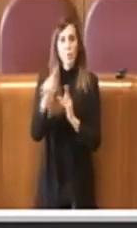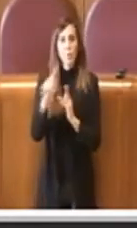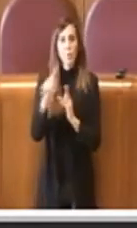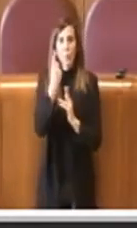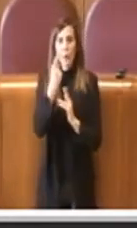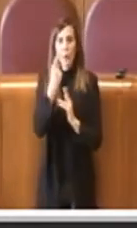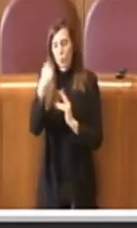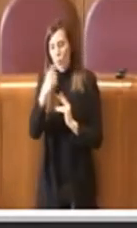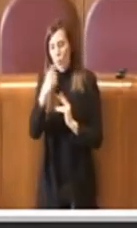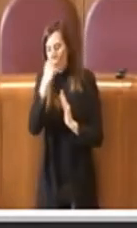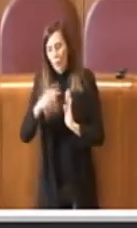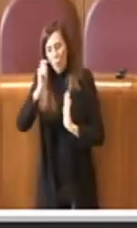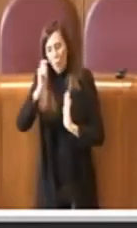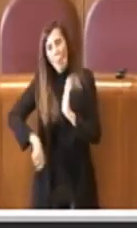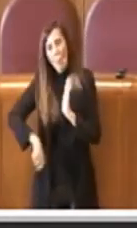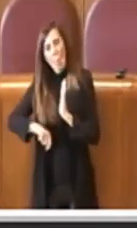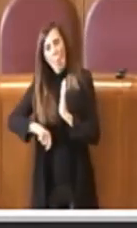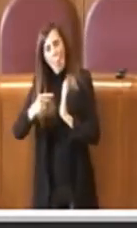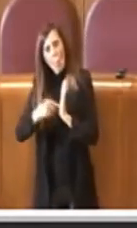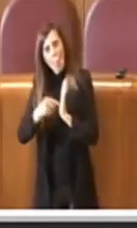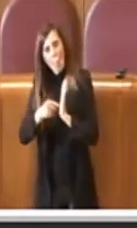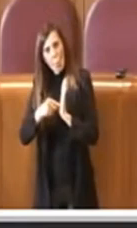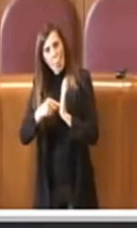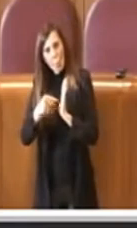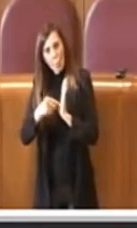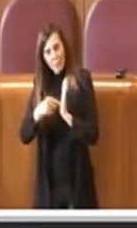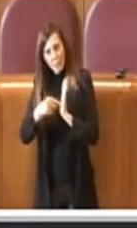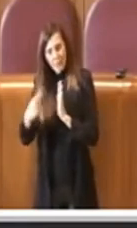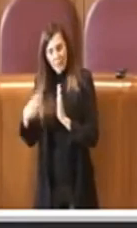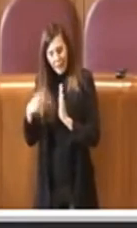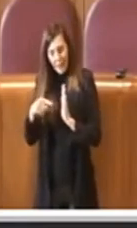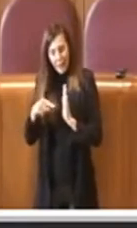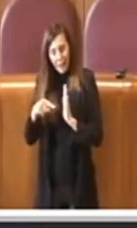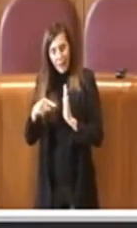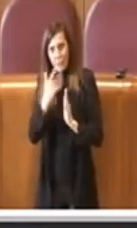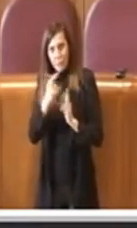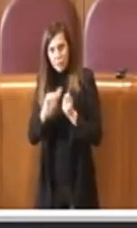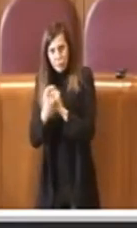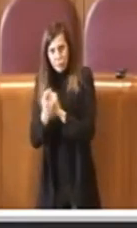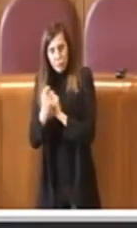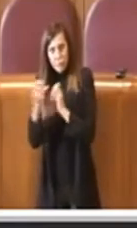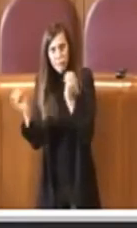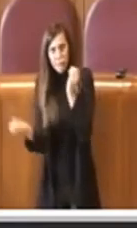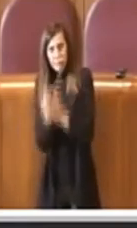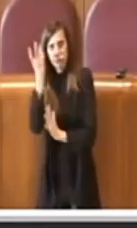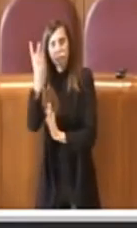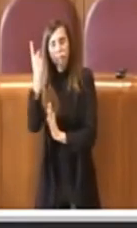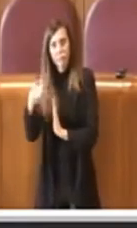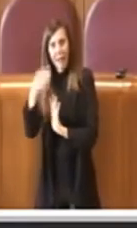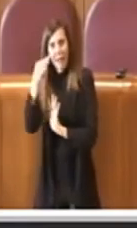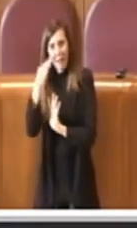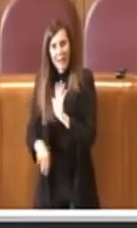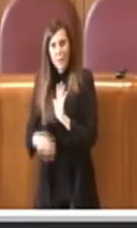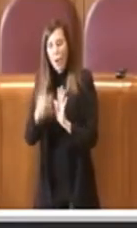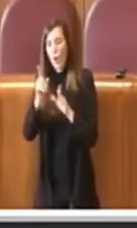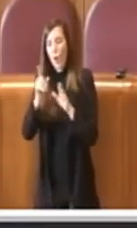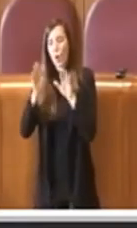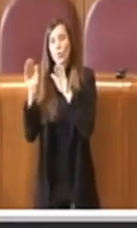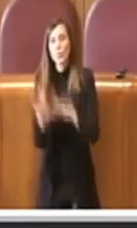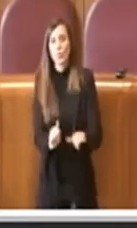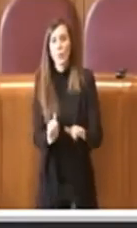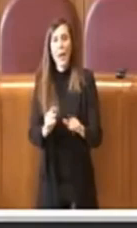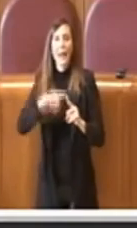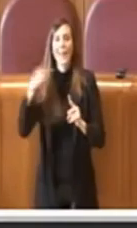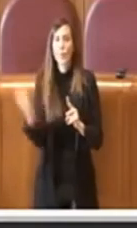profilo sanzionatorio rispetto alla versione vigente, quindi realizzando un regolamento che possa tutelare tutti, sia la